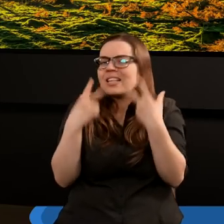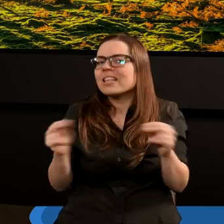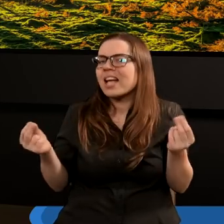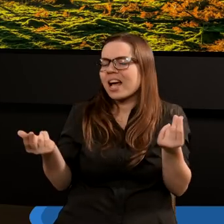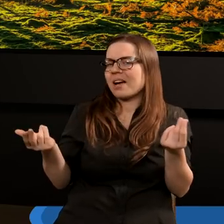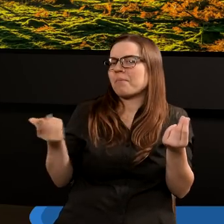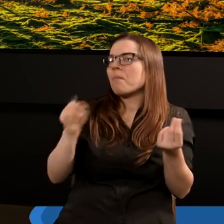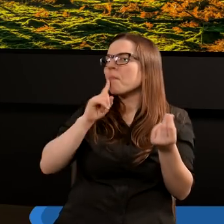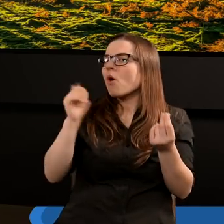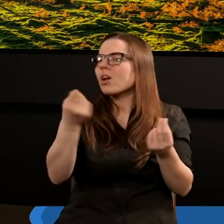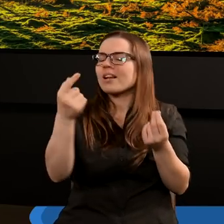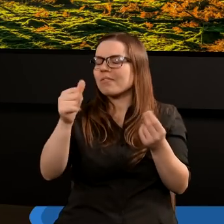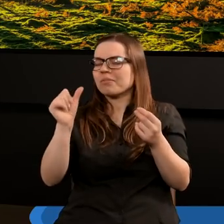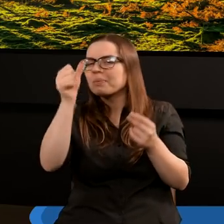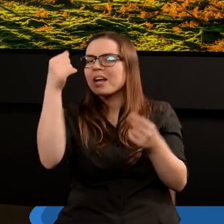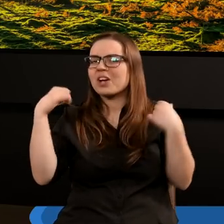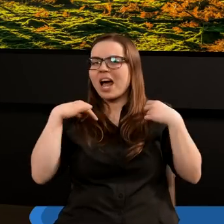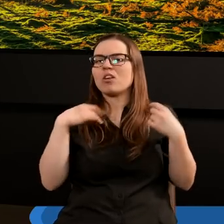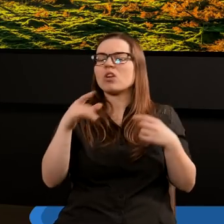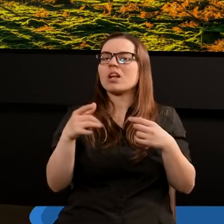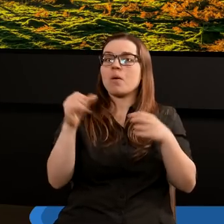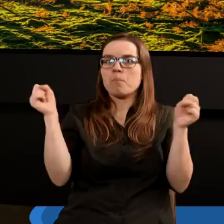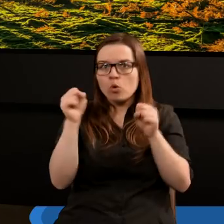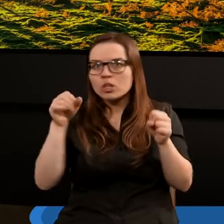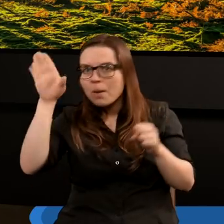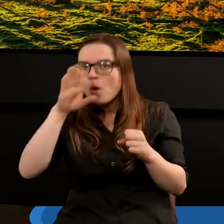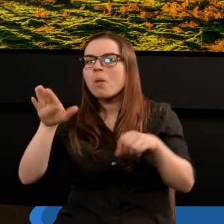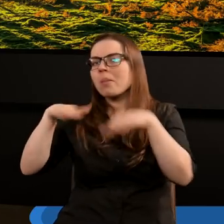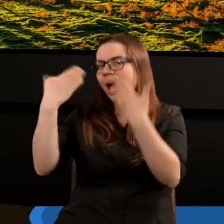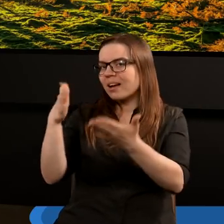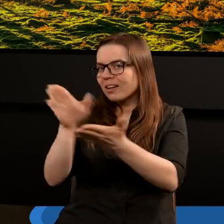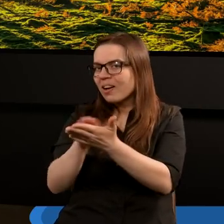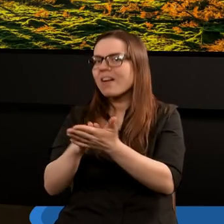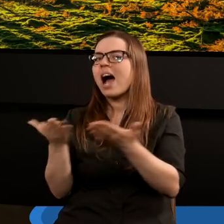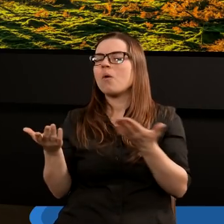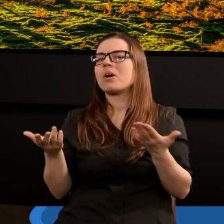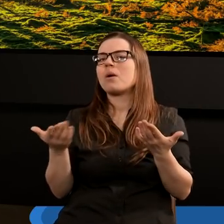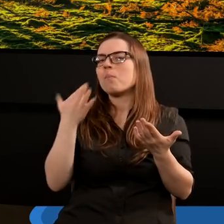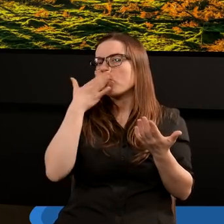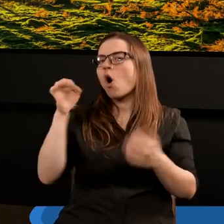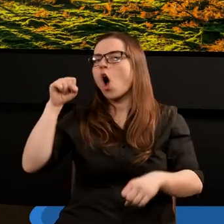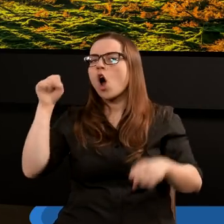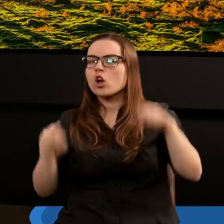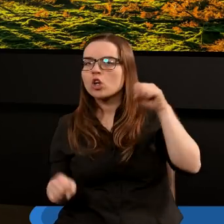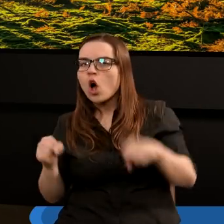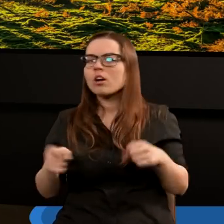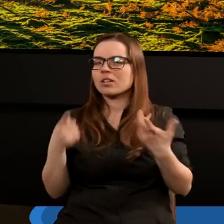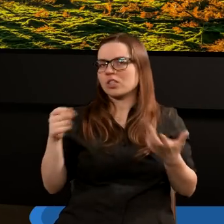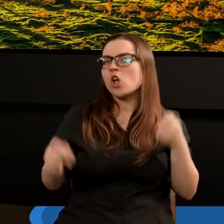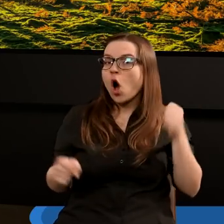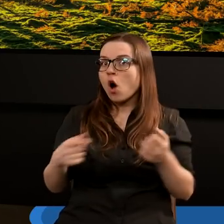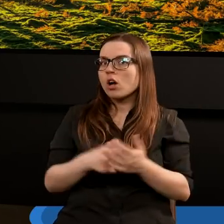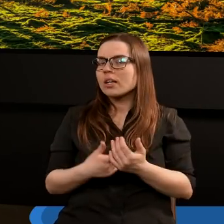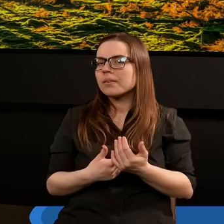poselstwie pierwszego anioła jest mowa o zbawieniu. Bójcie się Boga, oddajcie Mu chwałę i jest mowa o sądzie. Po cóż ten